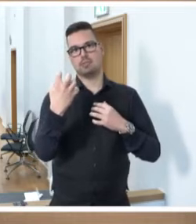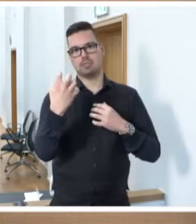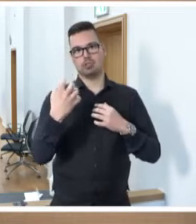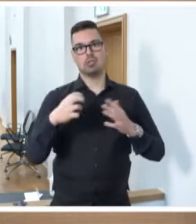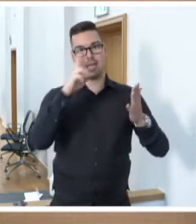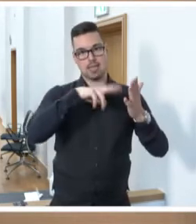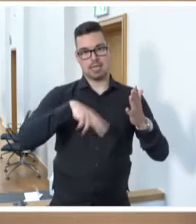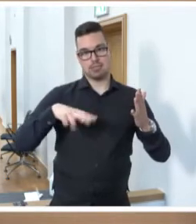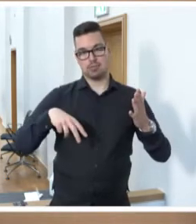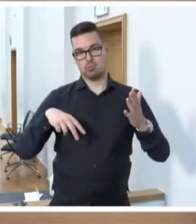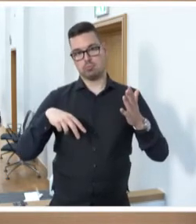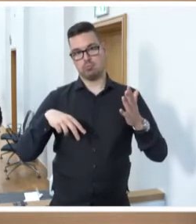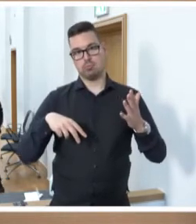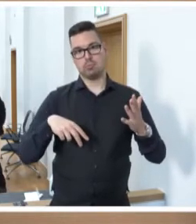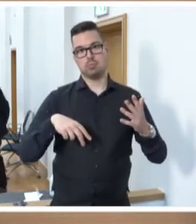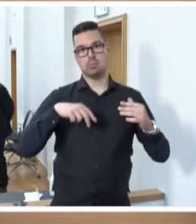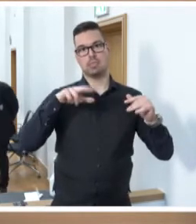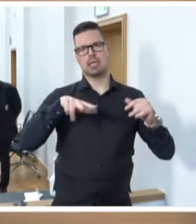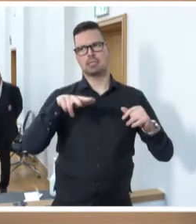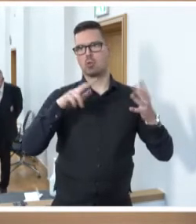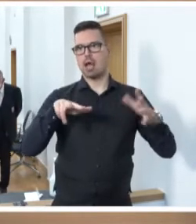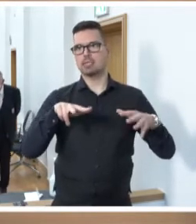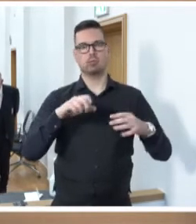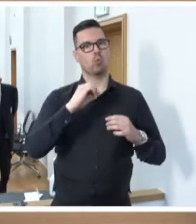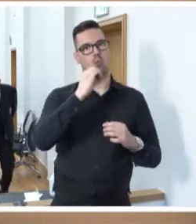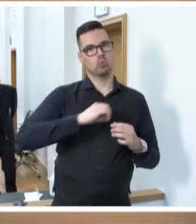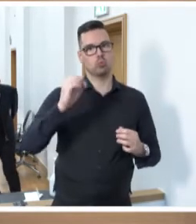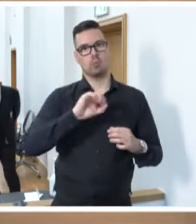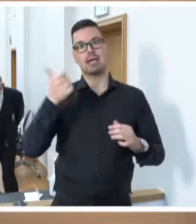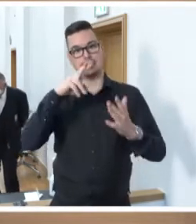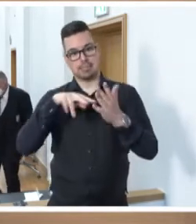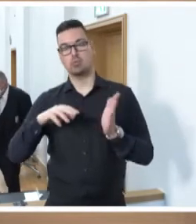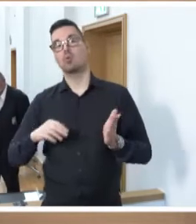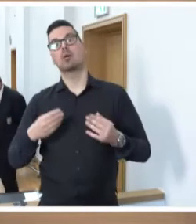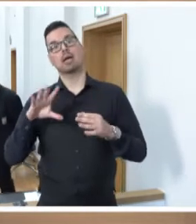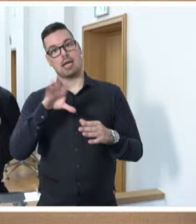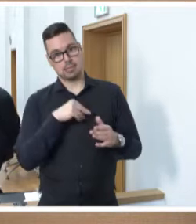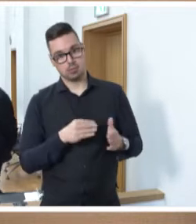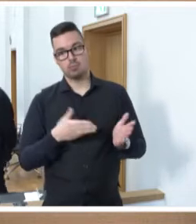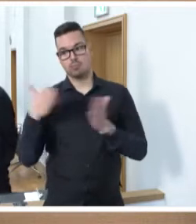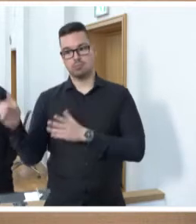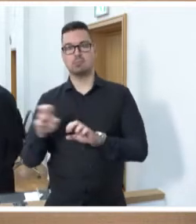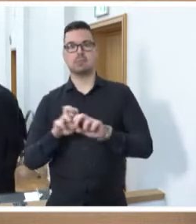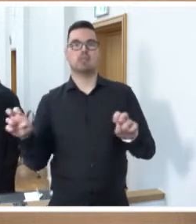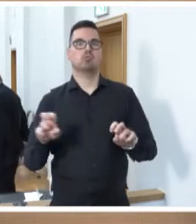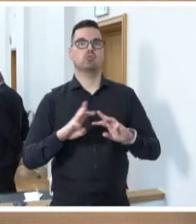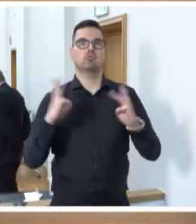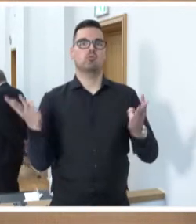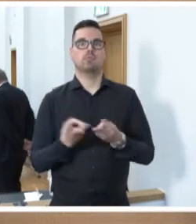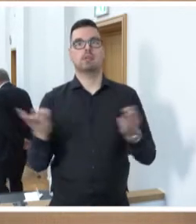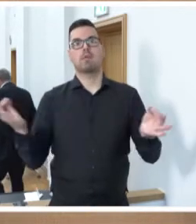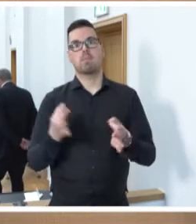Oktober 2021 in erster Lesung angenommen und zur weiteren Beratung in den Ausschuss für Umwelt und